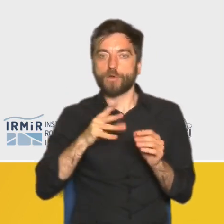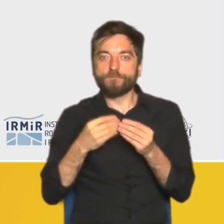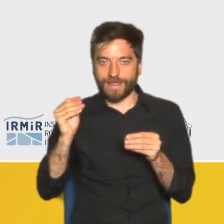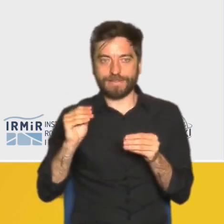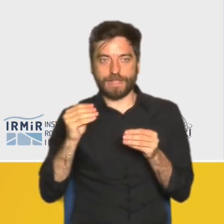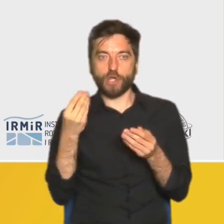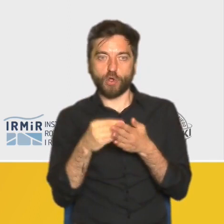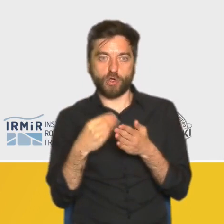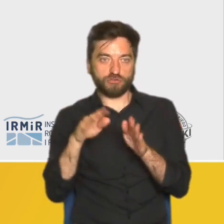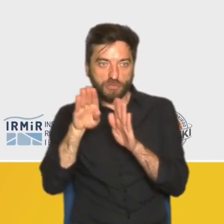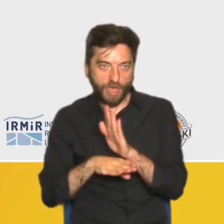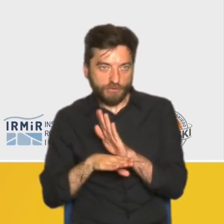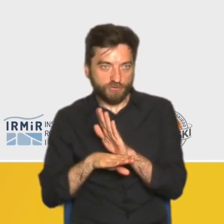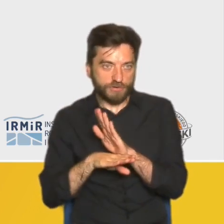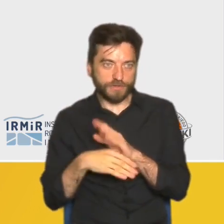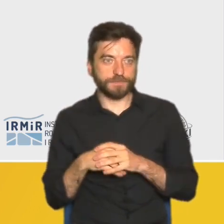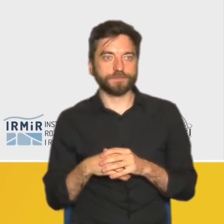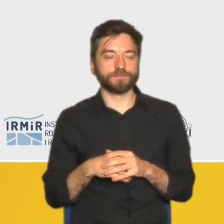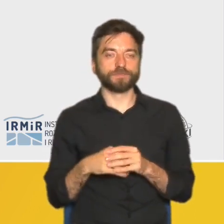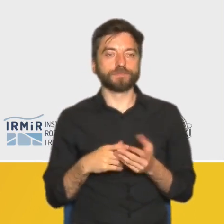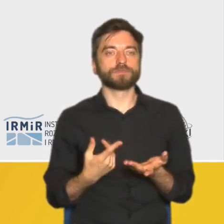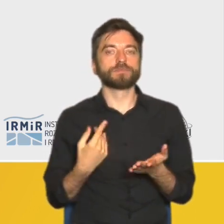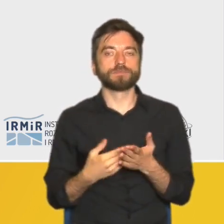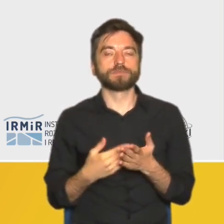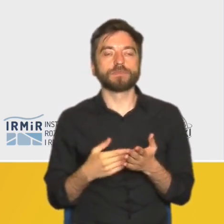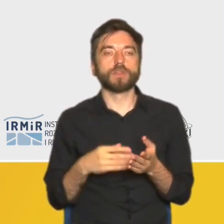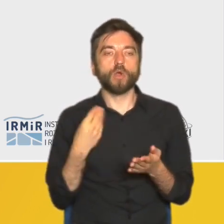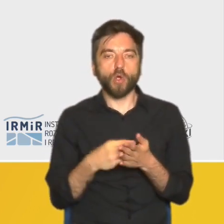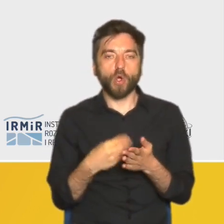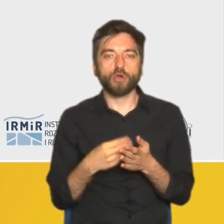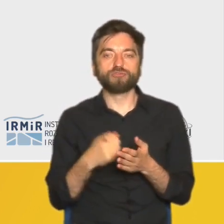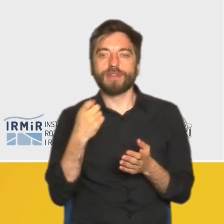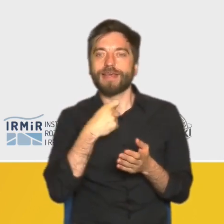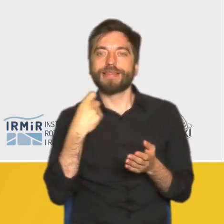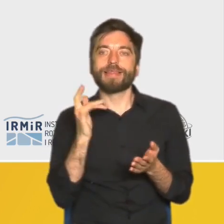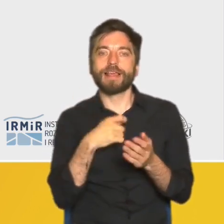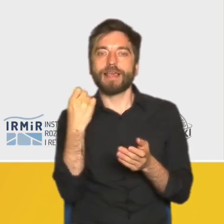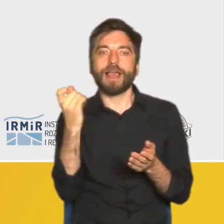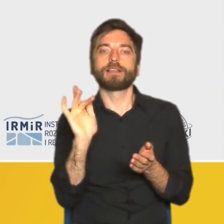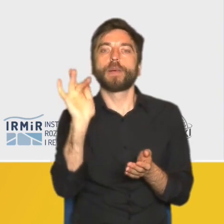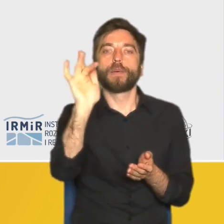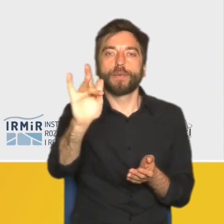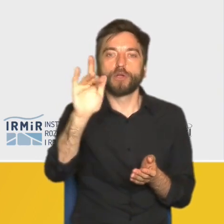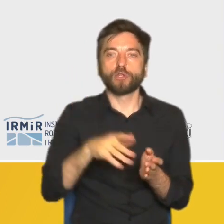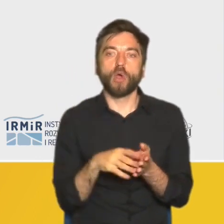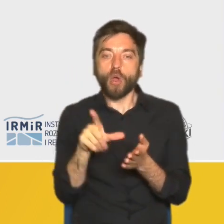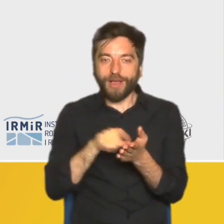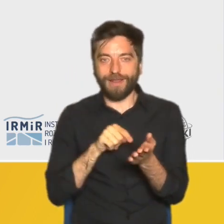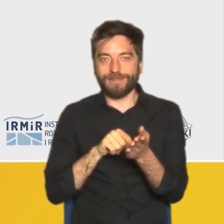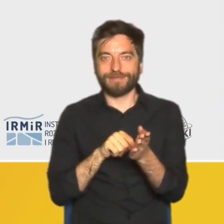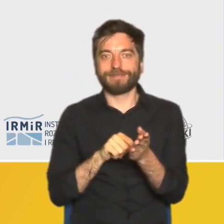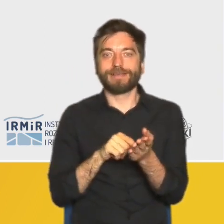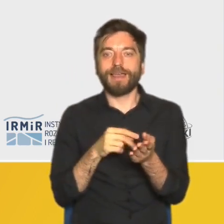niską cenę. W odczuciu rozmówców ewentualne koszty dojazdu do miasta równoważone są przez niższą ratę kredytu hipotecznego